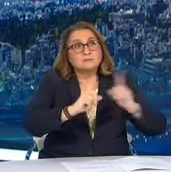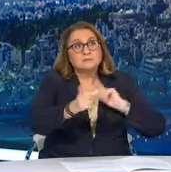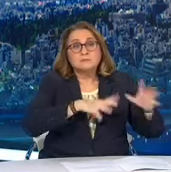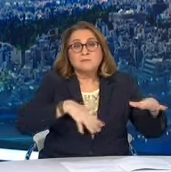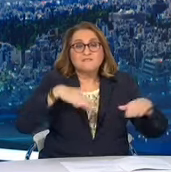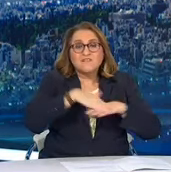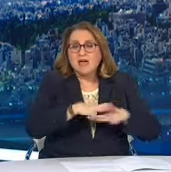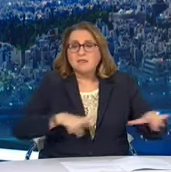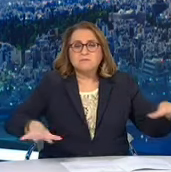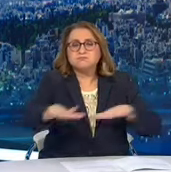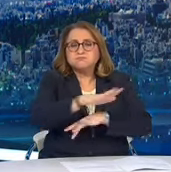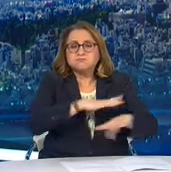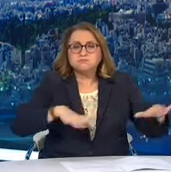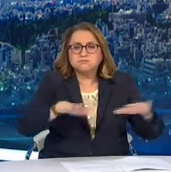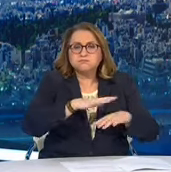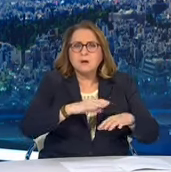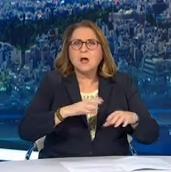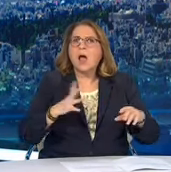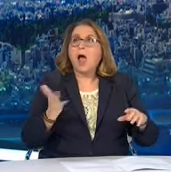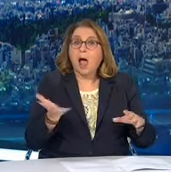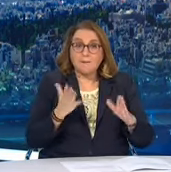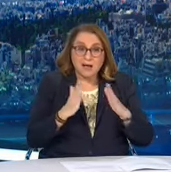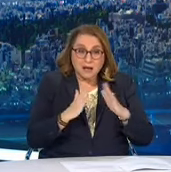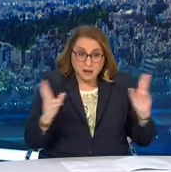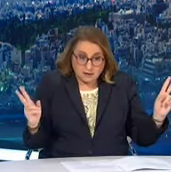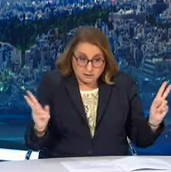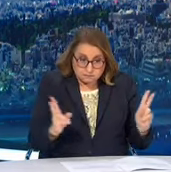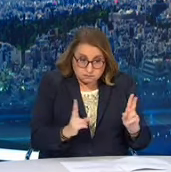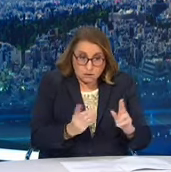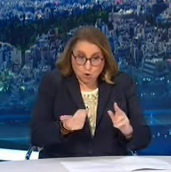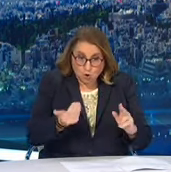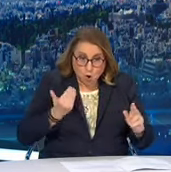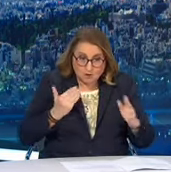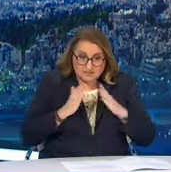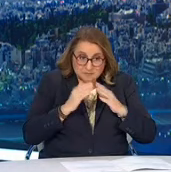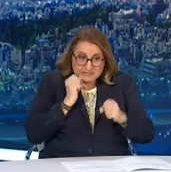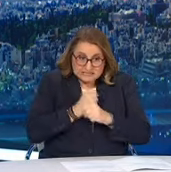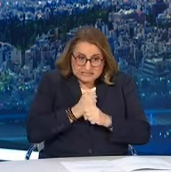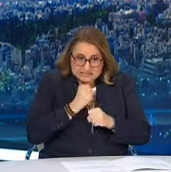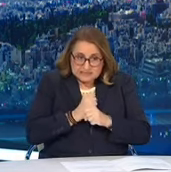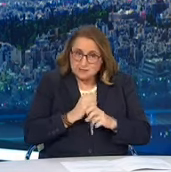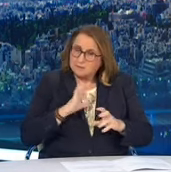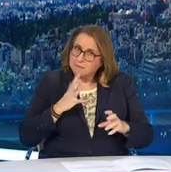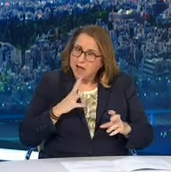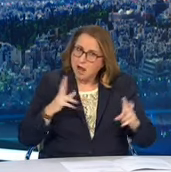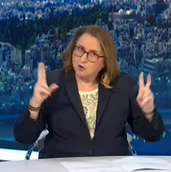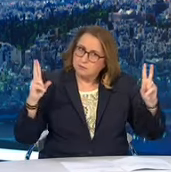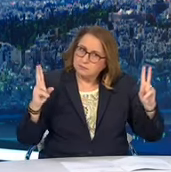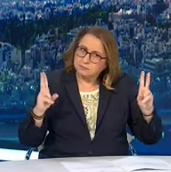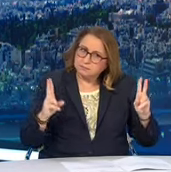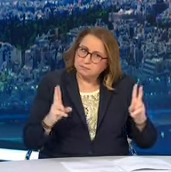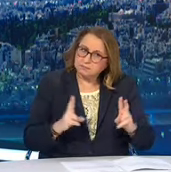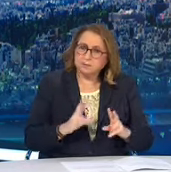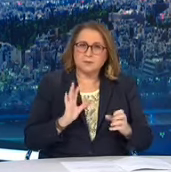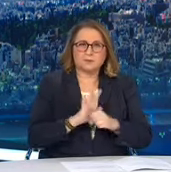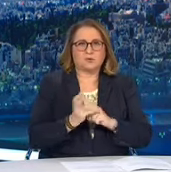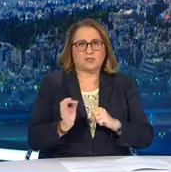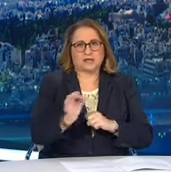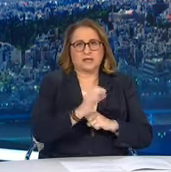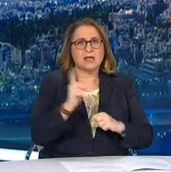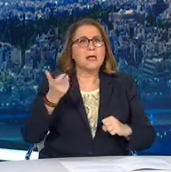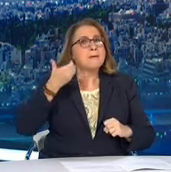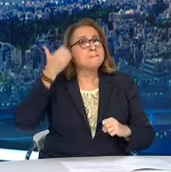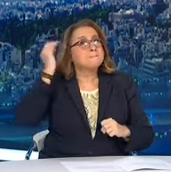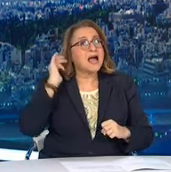πληθυσμού φαίνεται ότι η πηδημία πέφτει. Άρα μπορούμε να περιορίσουμε τις μετακινήσεις μας. Άκουσα την καγκελάριο της Δυτικής Γερμανίας να